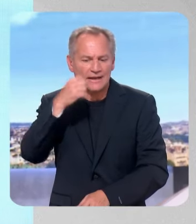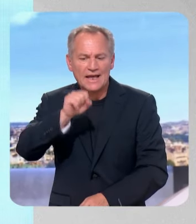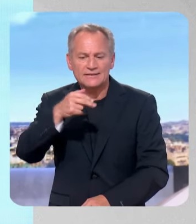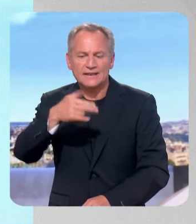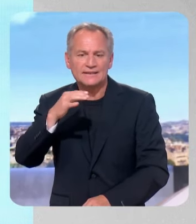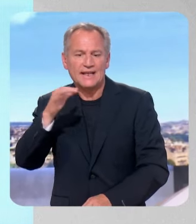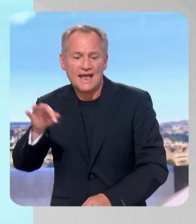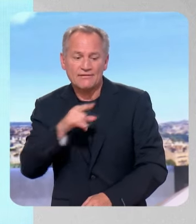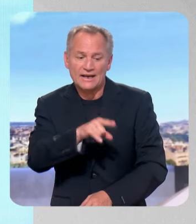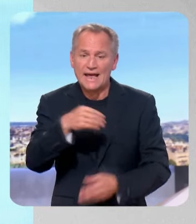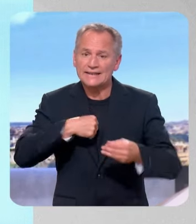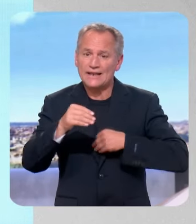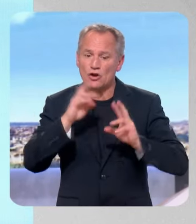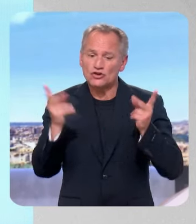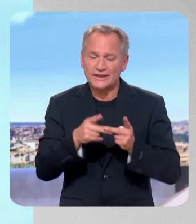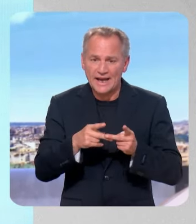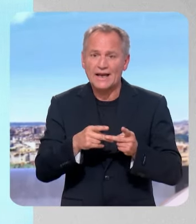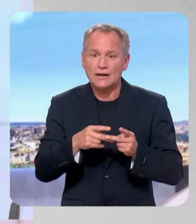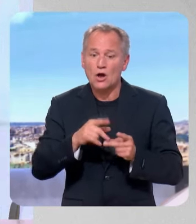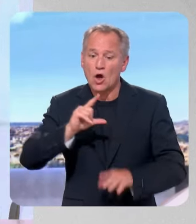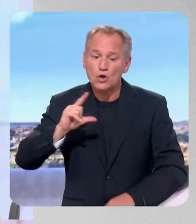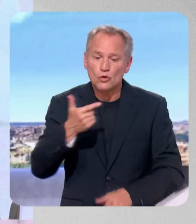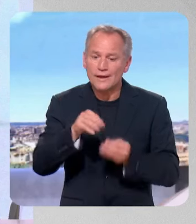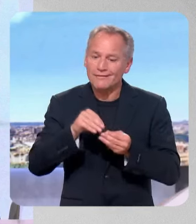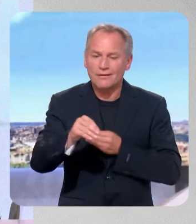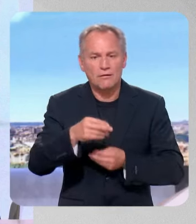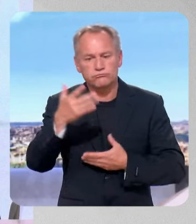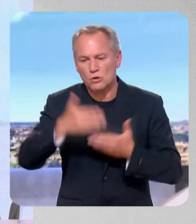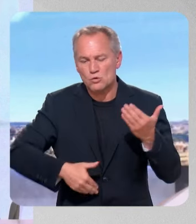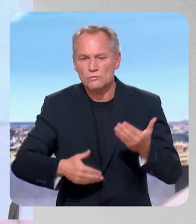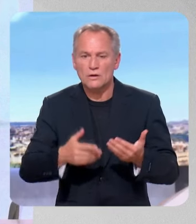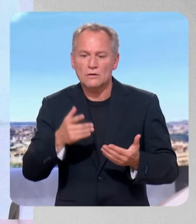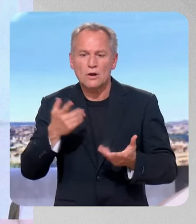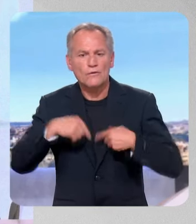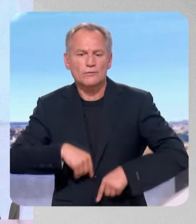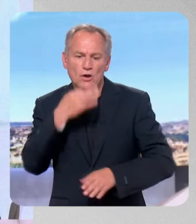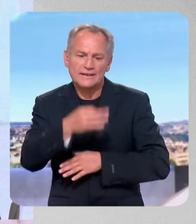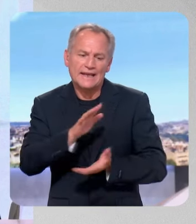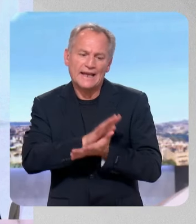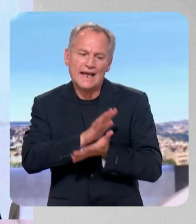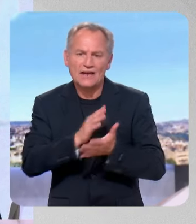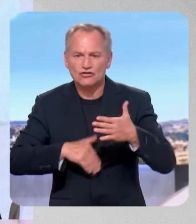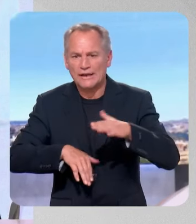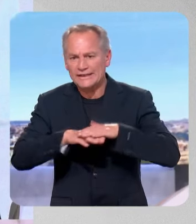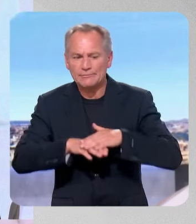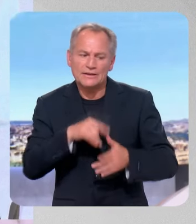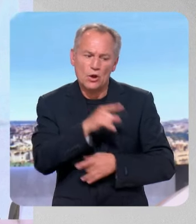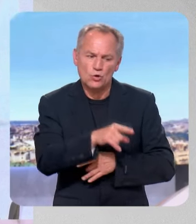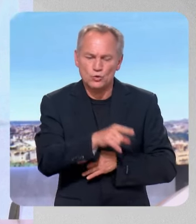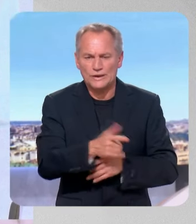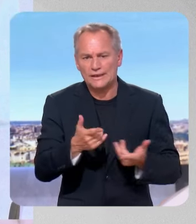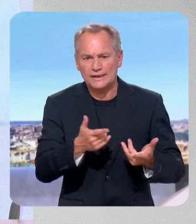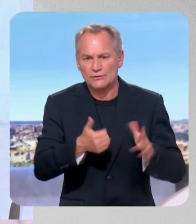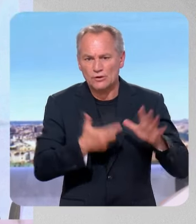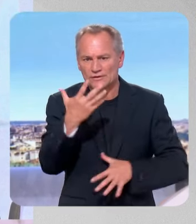second mandat. Jean-Pierre Farandou a 65 ans, le gouvernement évoque la limite d'âge. C'est aussi peut-être l'accord qu'il a signé récemment avec les syndicats qui rognent en partie